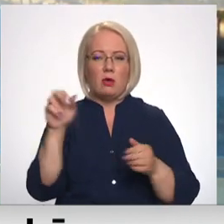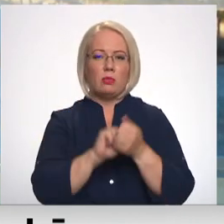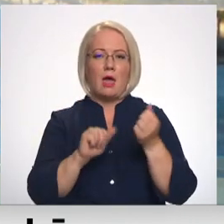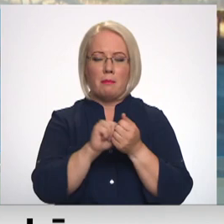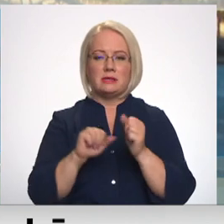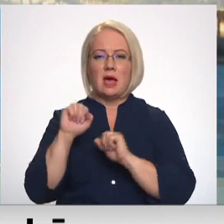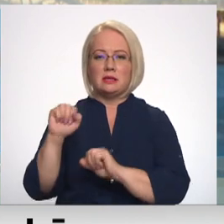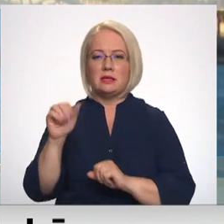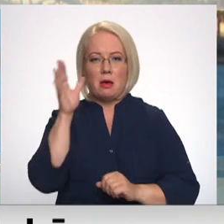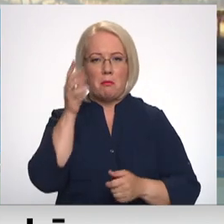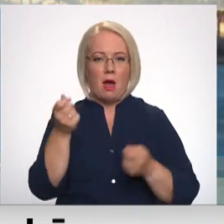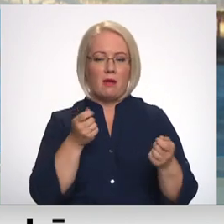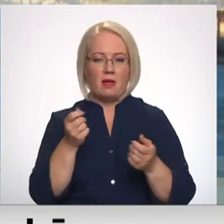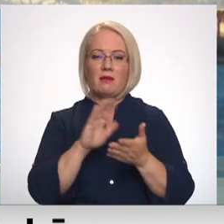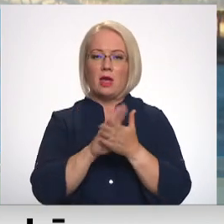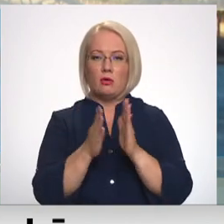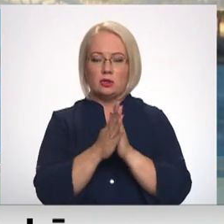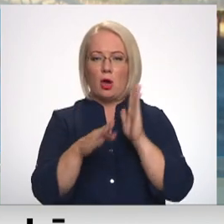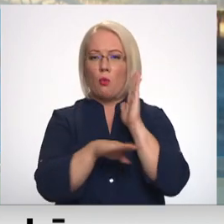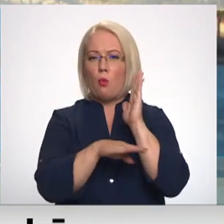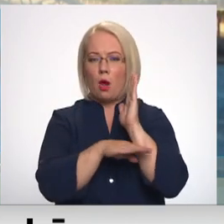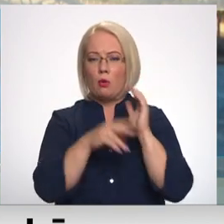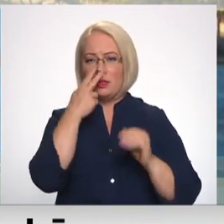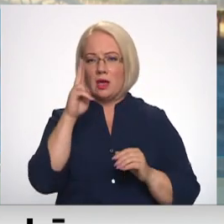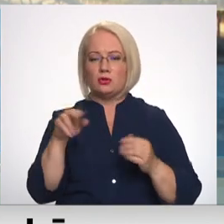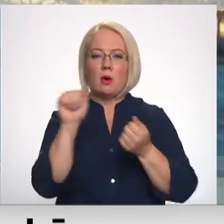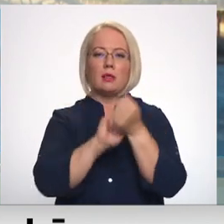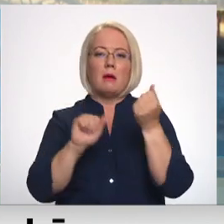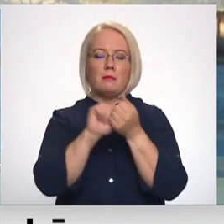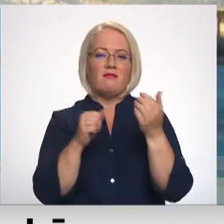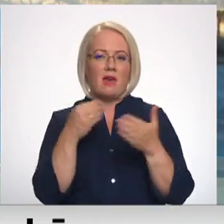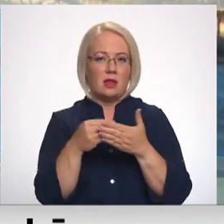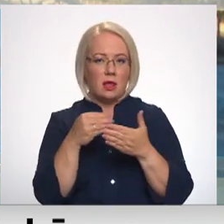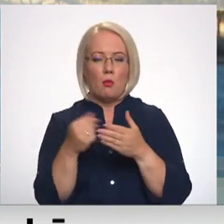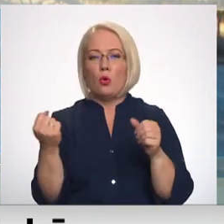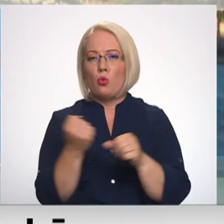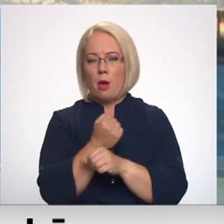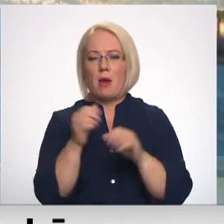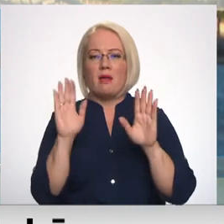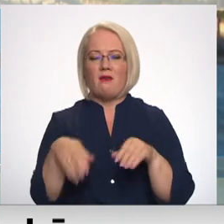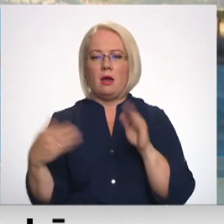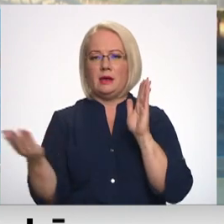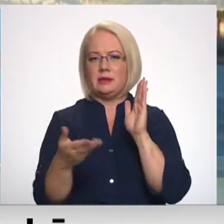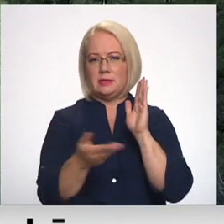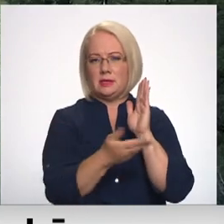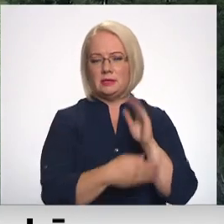tomēr vienojās ka kokus. Neskatoties uz to ainemisko vērtību, tomēr vārīs cirst.